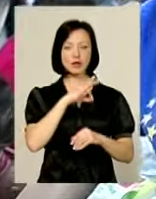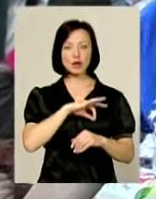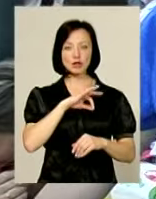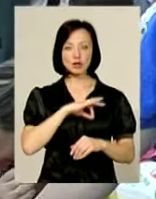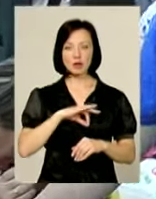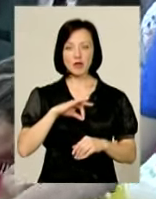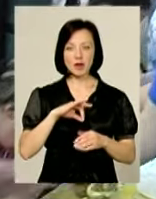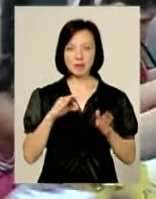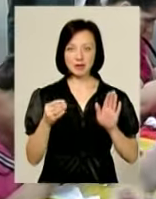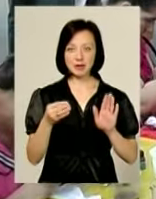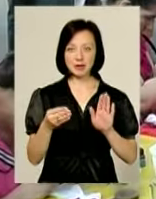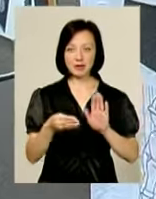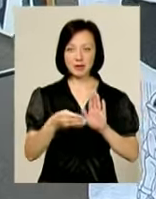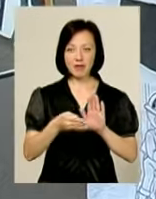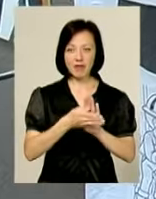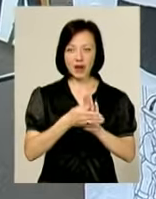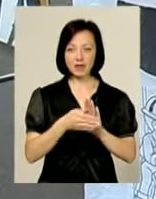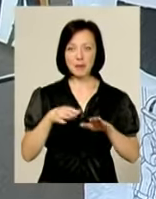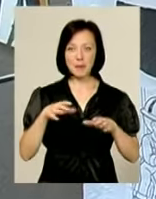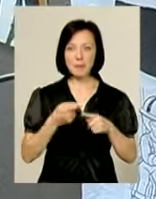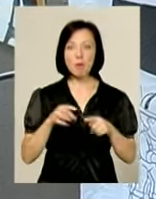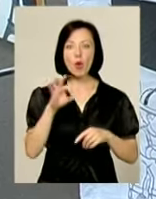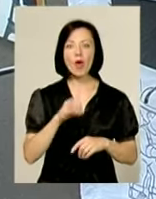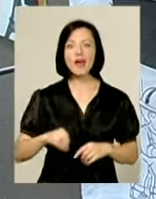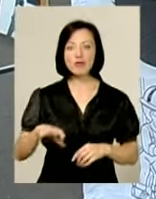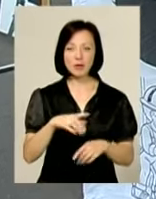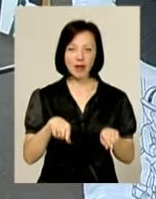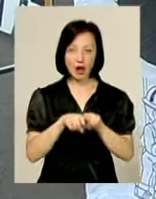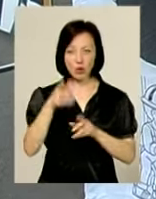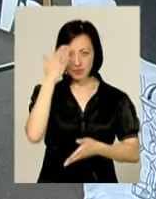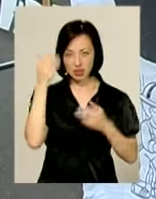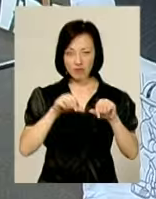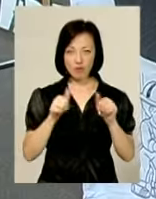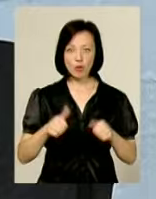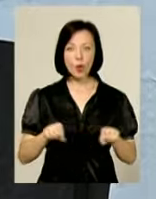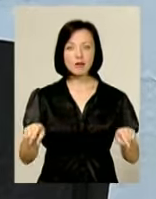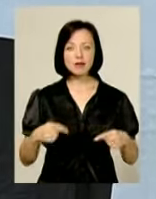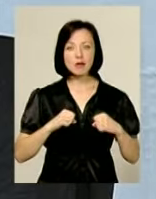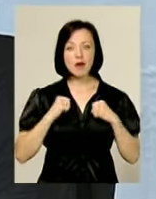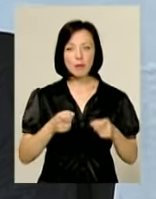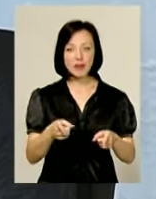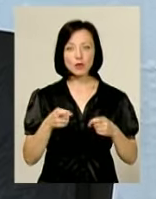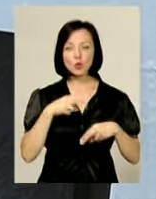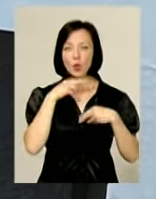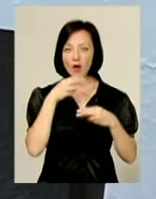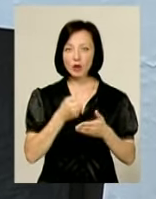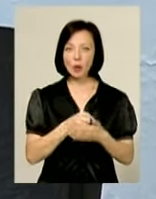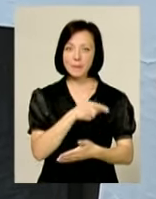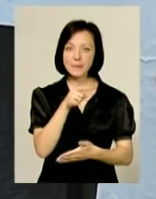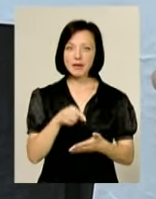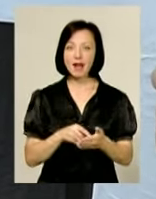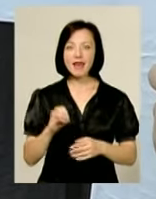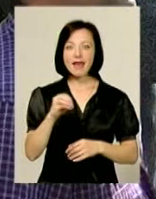трафарети міст Європи. Саме у такій розважальній формі організатори акції намагалися привернути увагу до питань